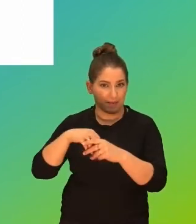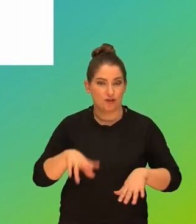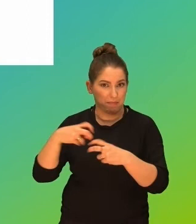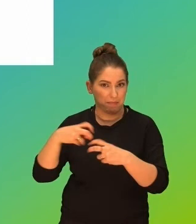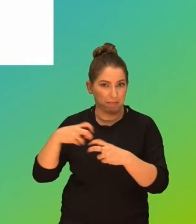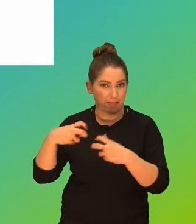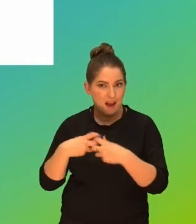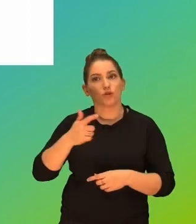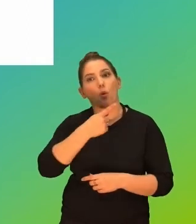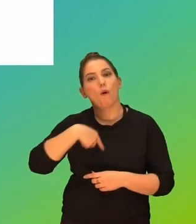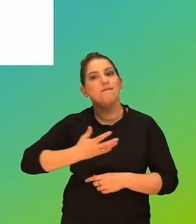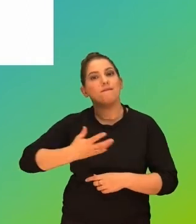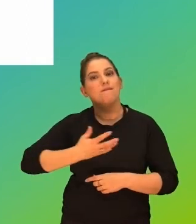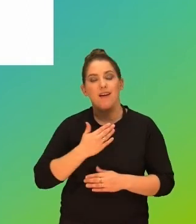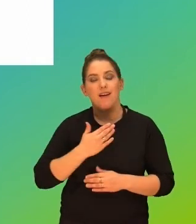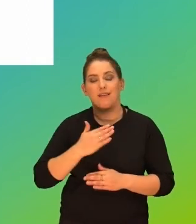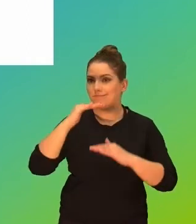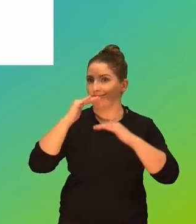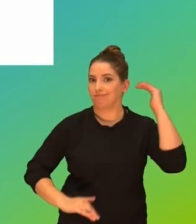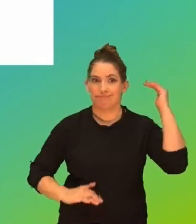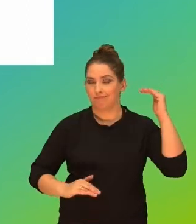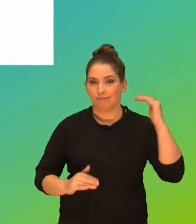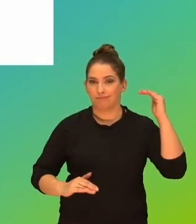a co nam się wydaje, że online robią.